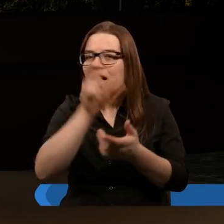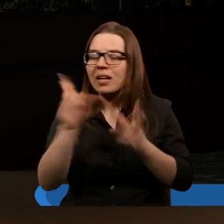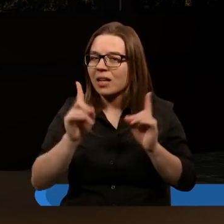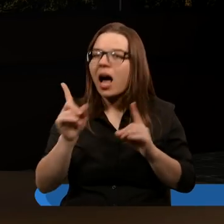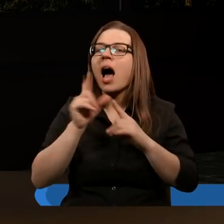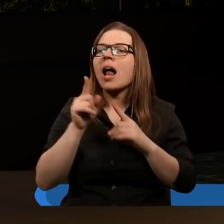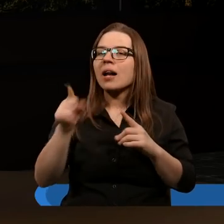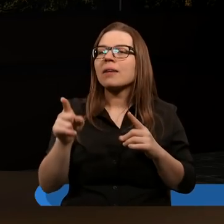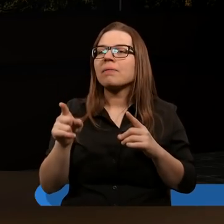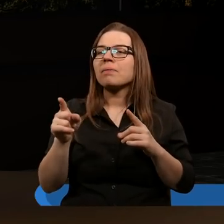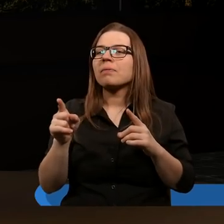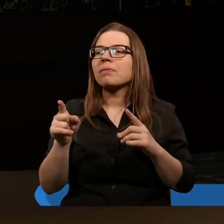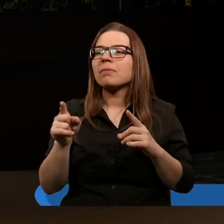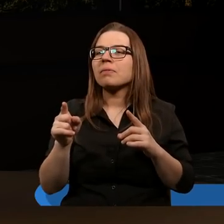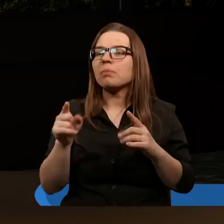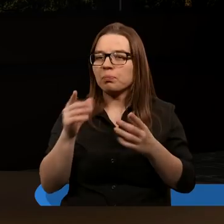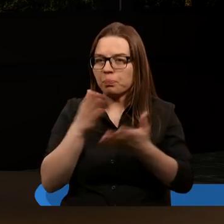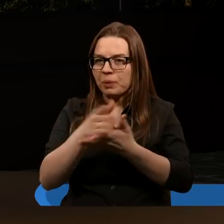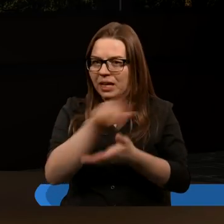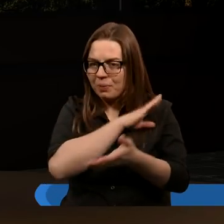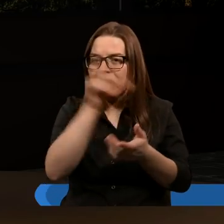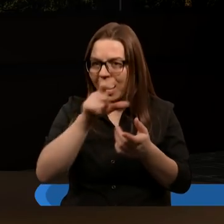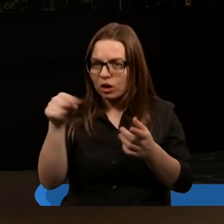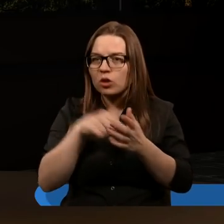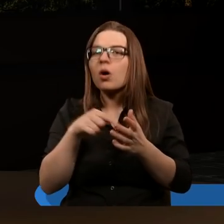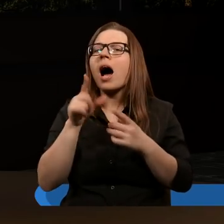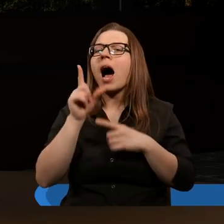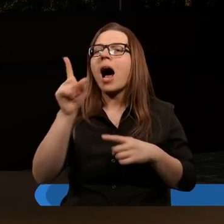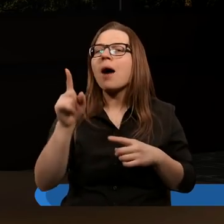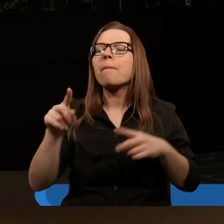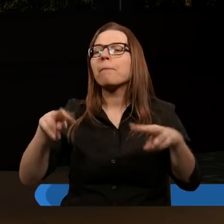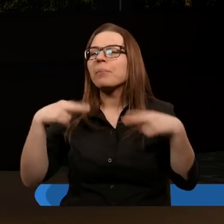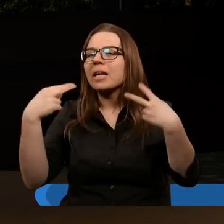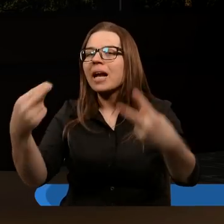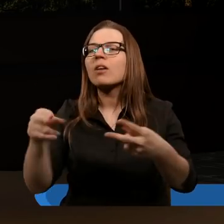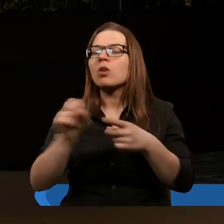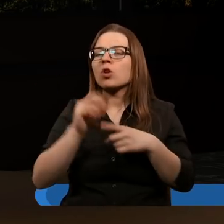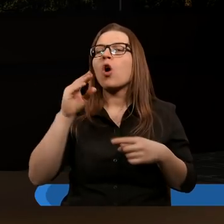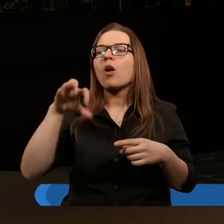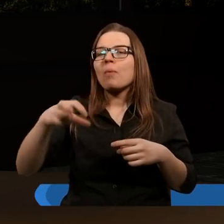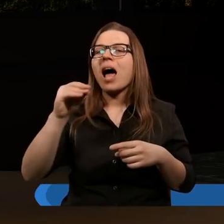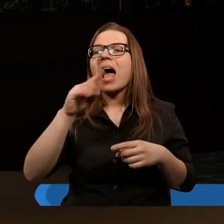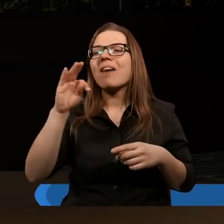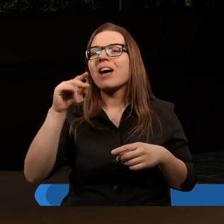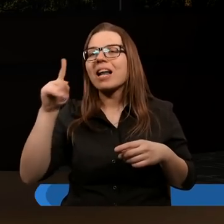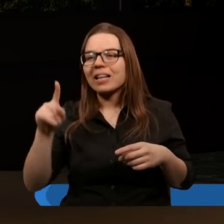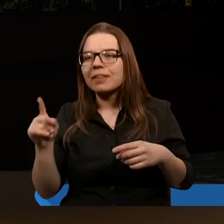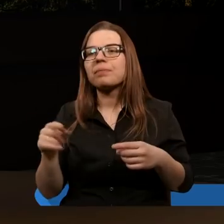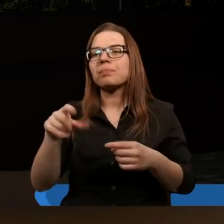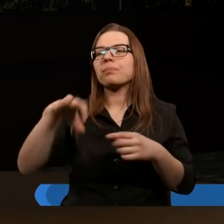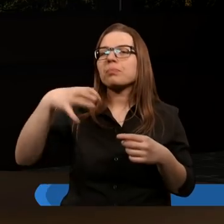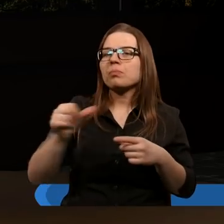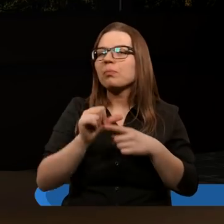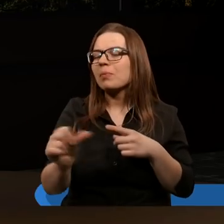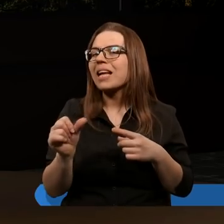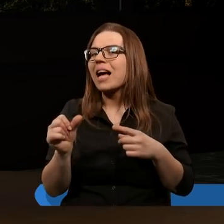jednocześnie bardzo jest to podobne do wizji, czy do przesłania do zboru w Efezie. Gdzie ten zbór